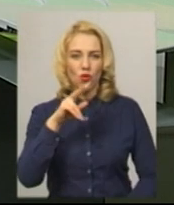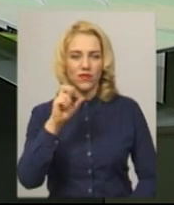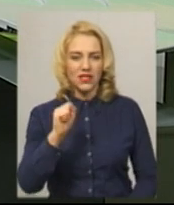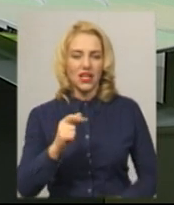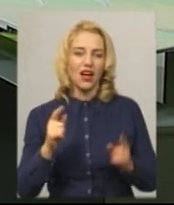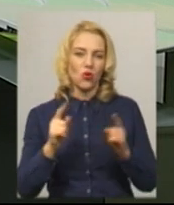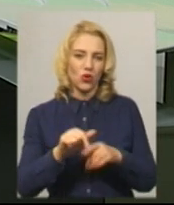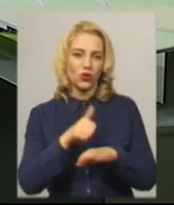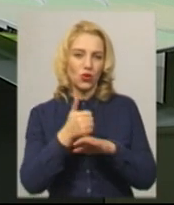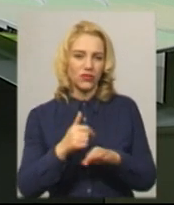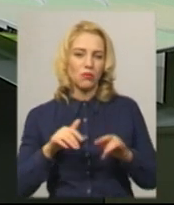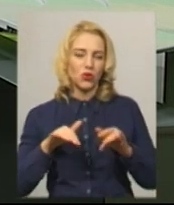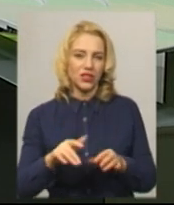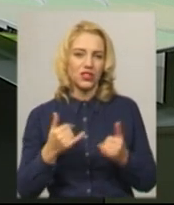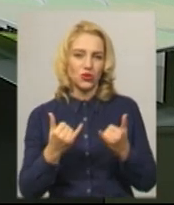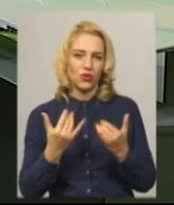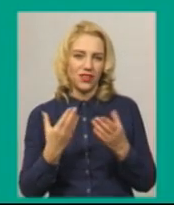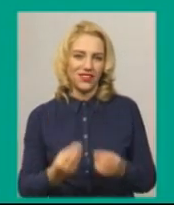Далі коротко про головні події сьогодні.